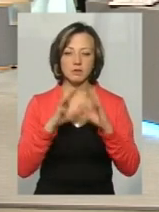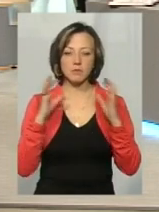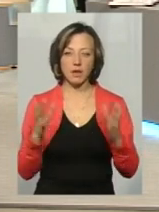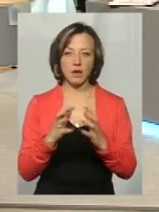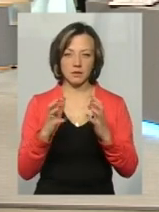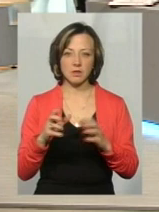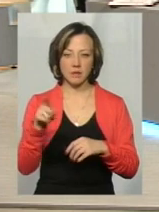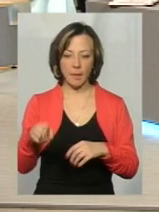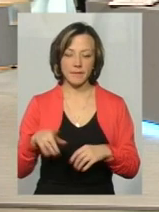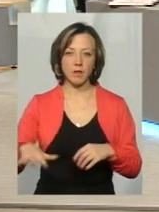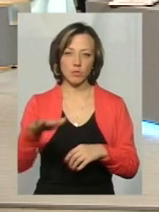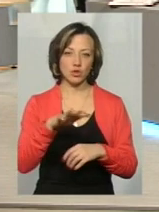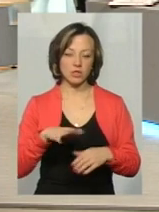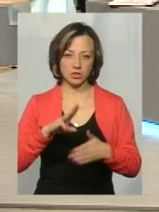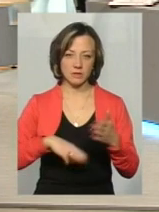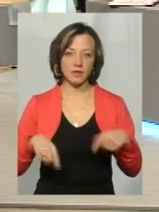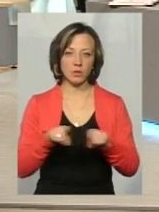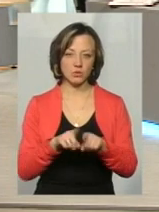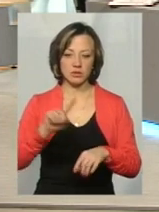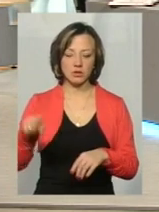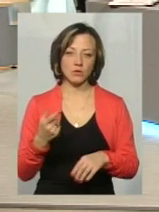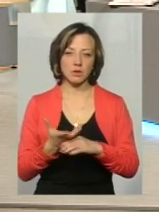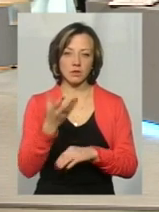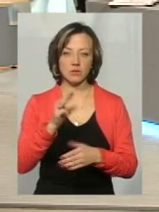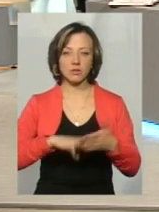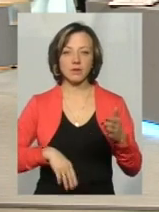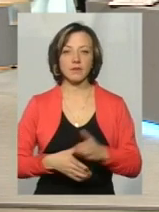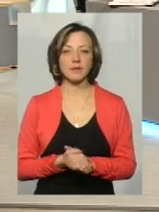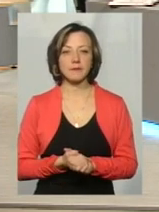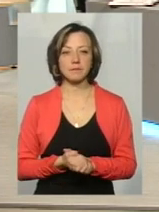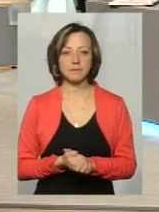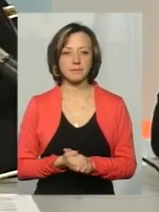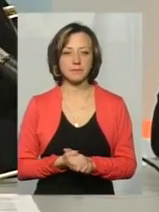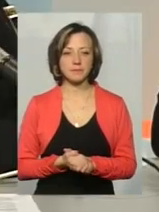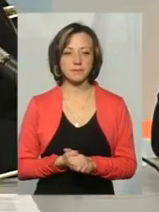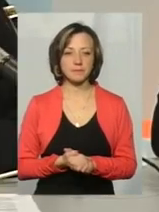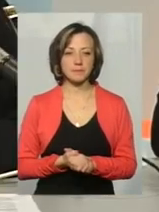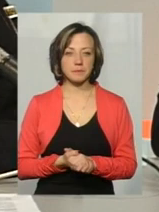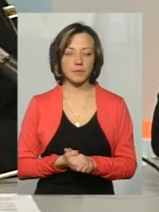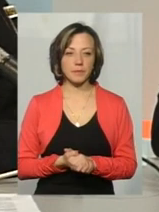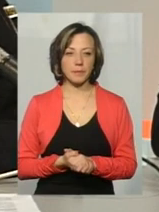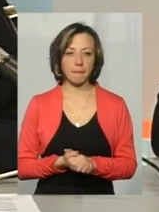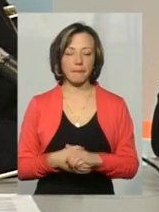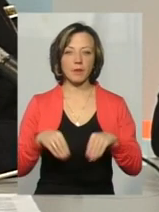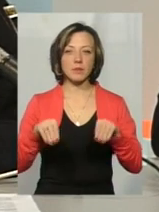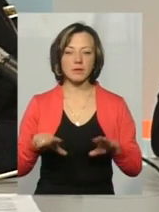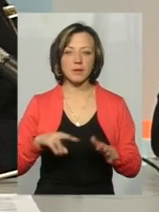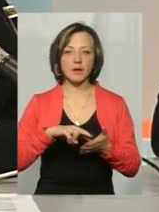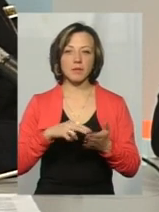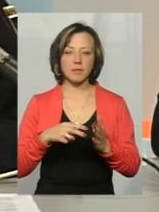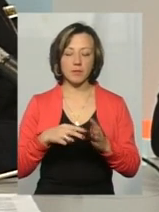транспортного засобу на арешт майданчику. Також стягується плата, яка передбачена постановами Кабінету Міністрів.